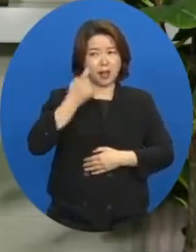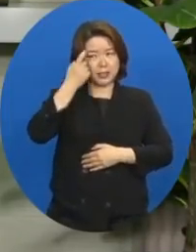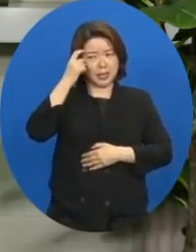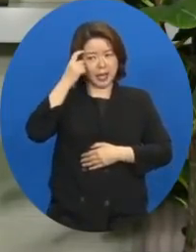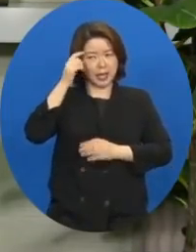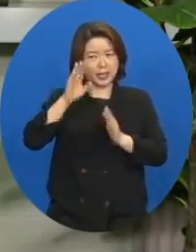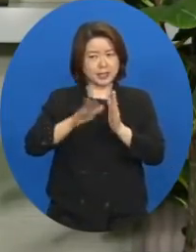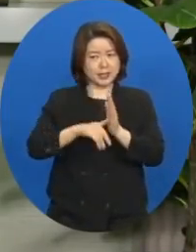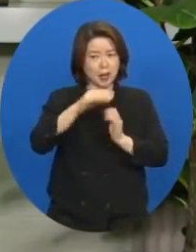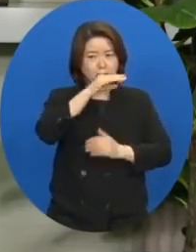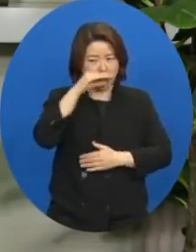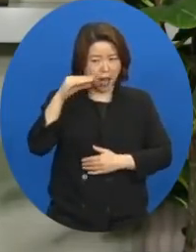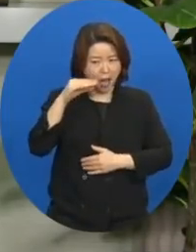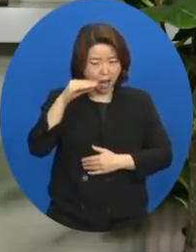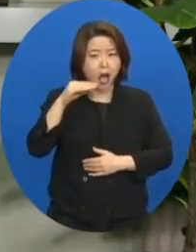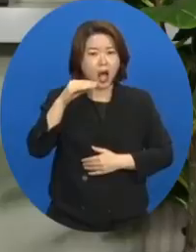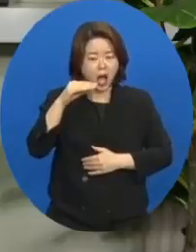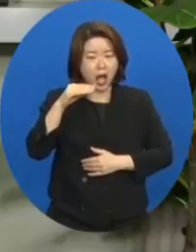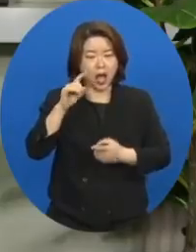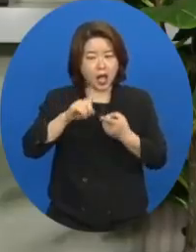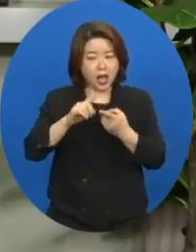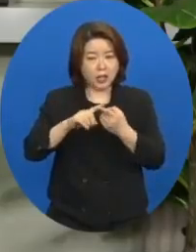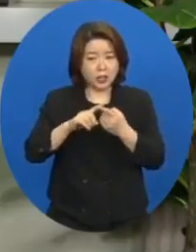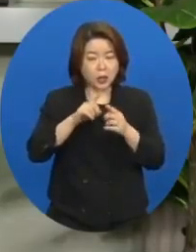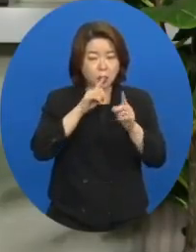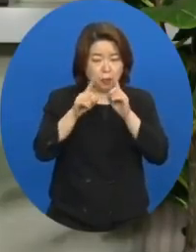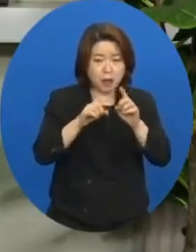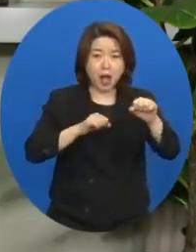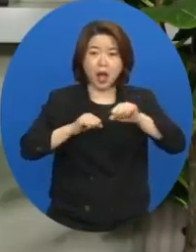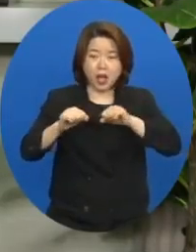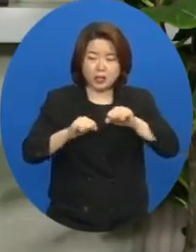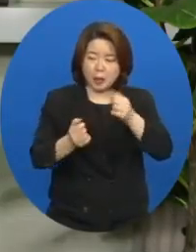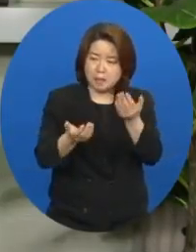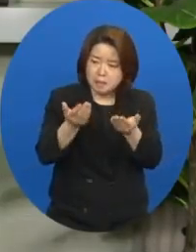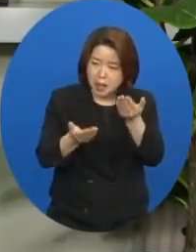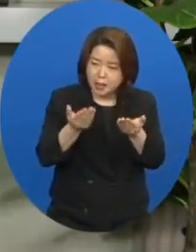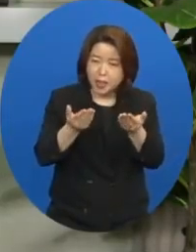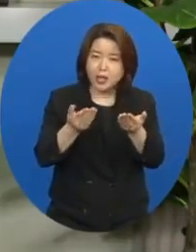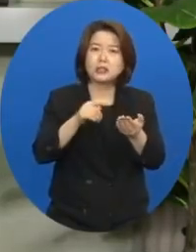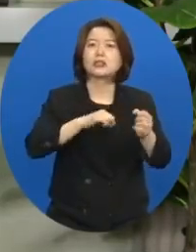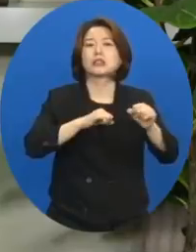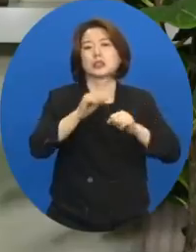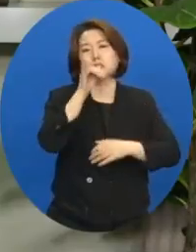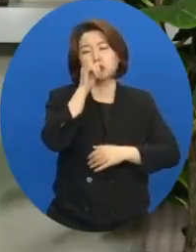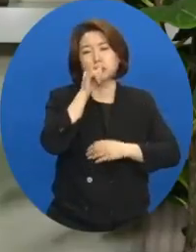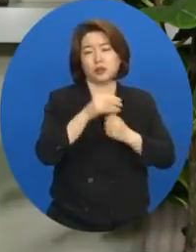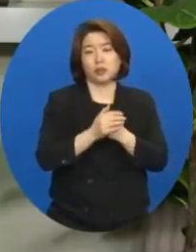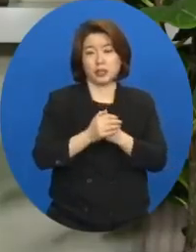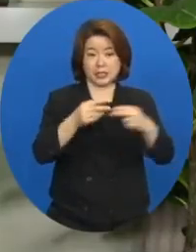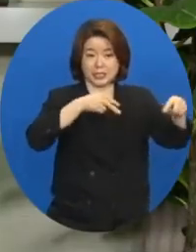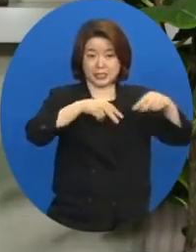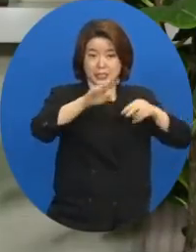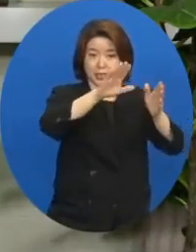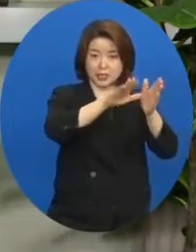판단하는 대로 말하는 것과 행동하는 것입니다. 사사시대 때의 죄에 대하여 성경이 명확하게